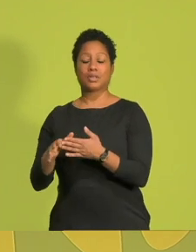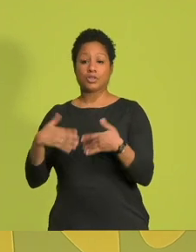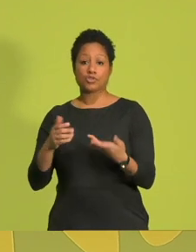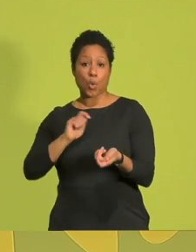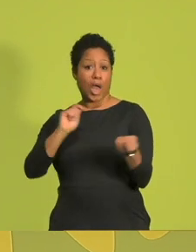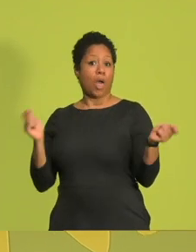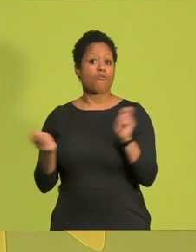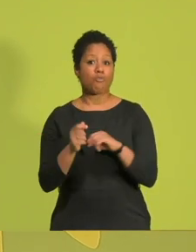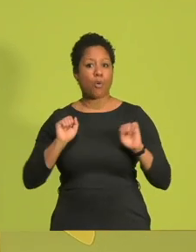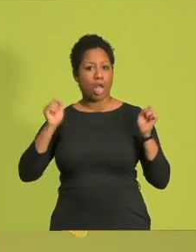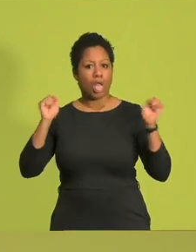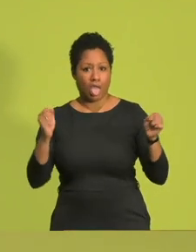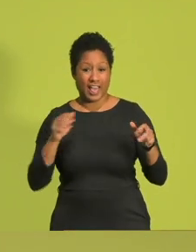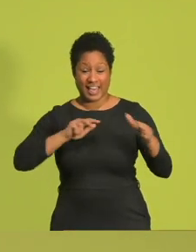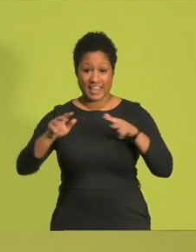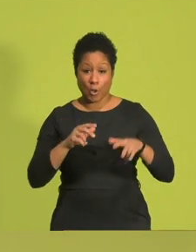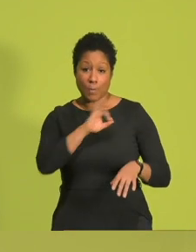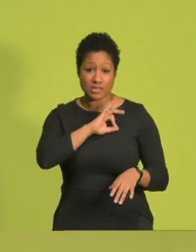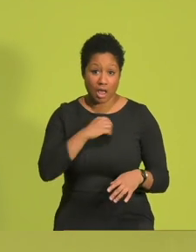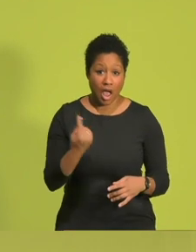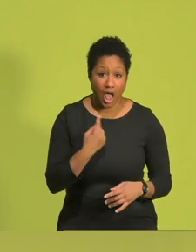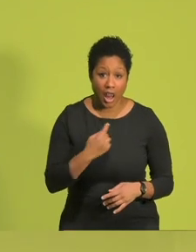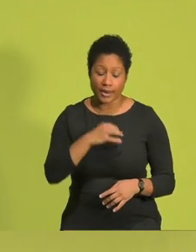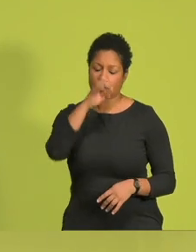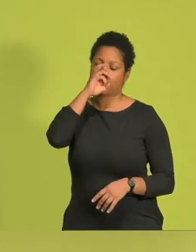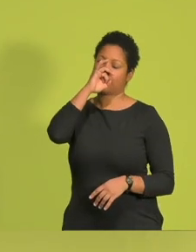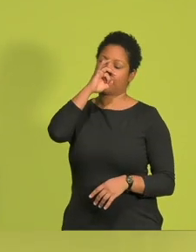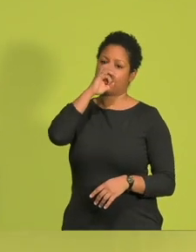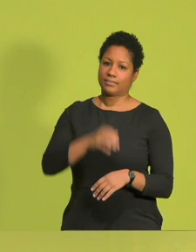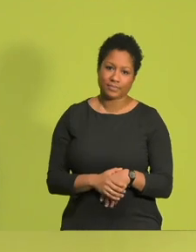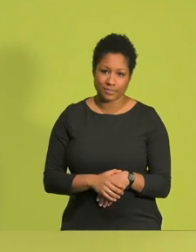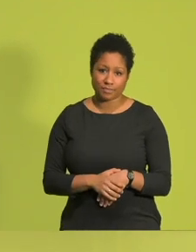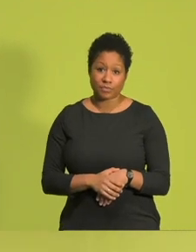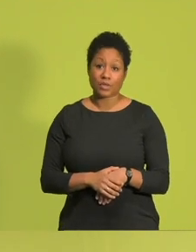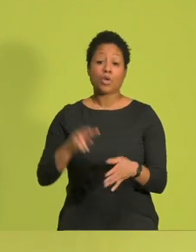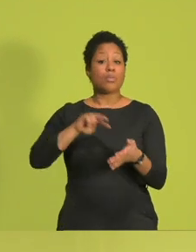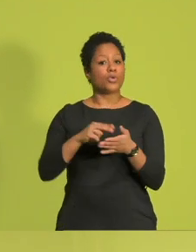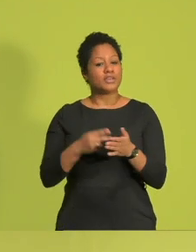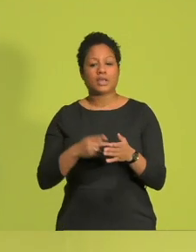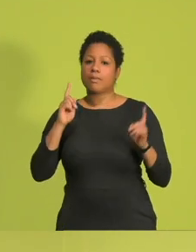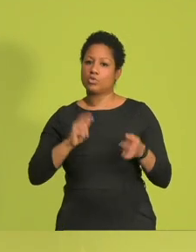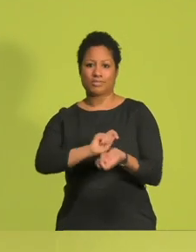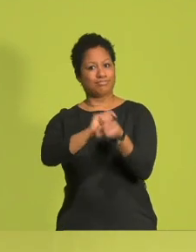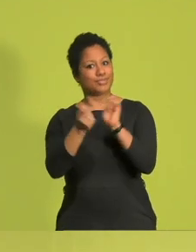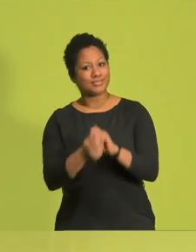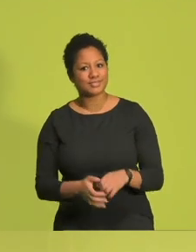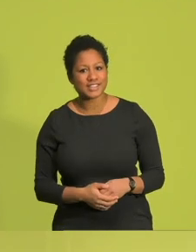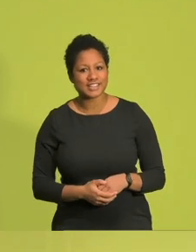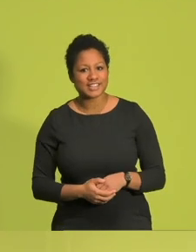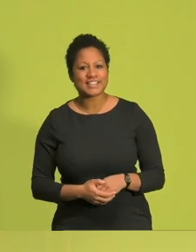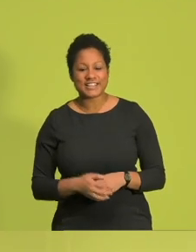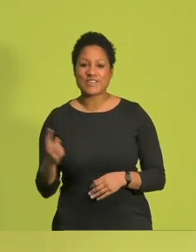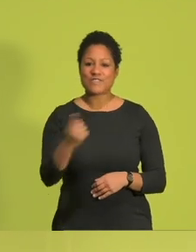Partei und keine Regierung ganz alleine. Das geht nur, wenn Politik anders läuft. Das geht, wenn